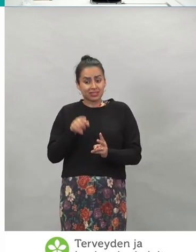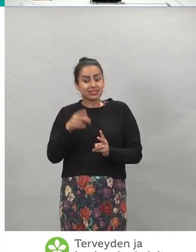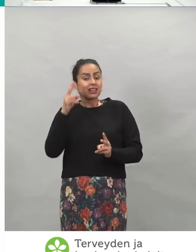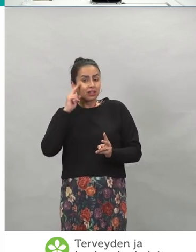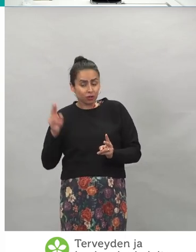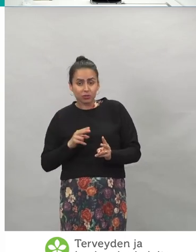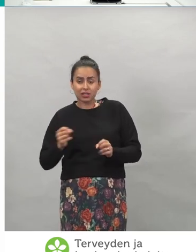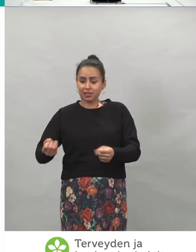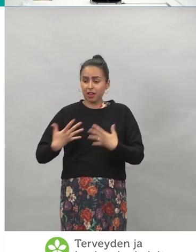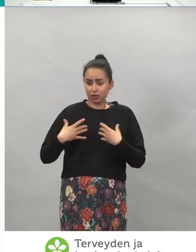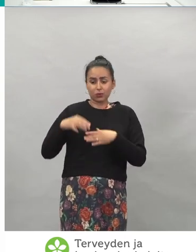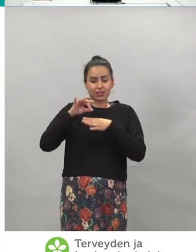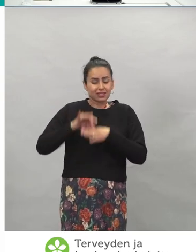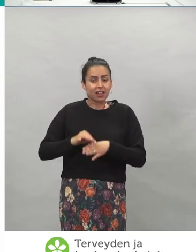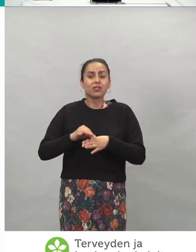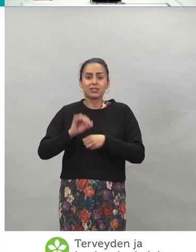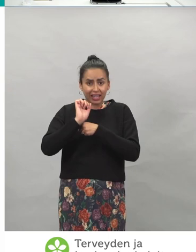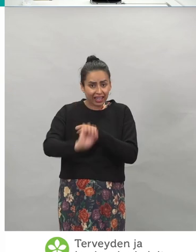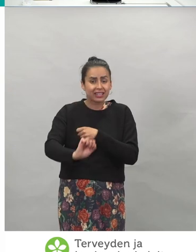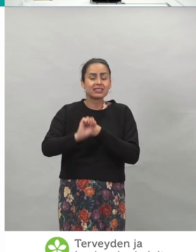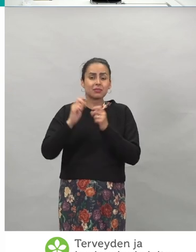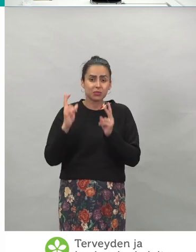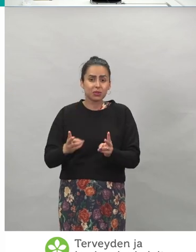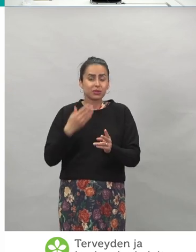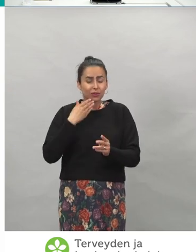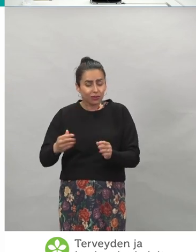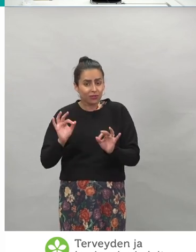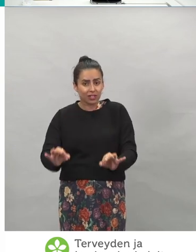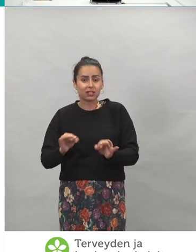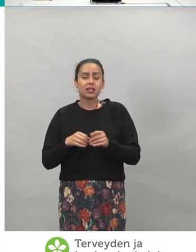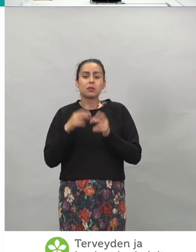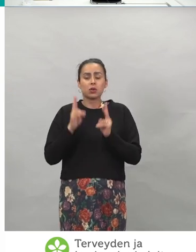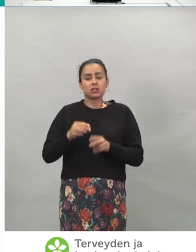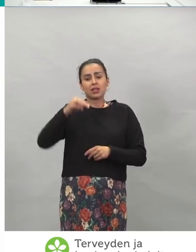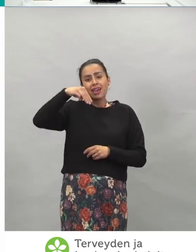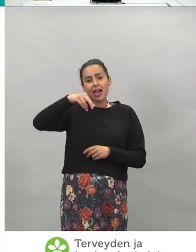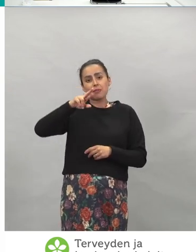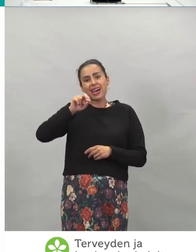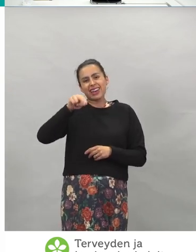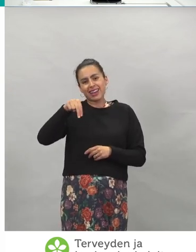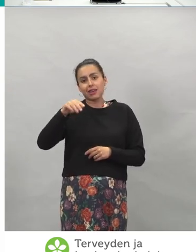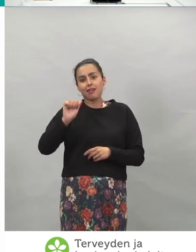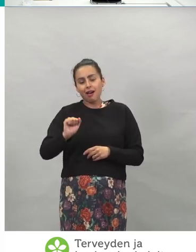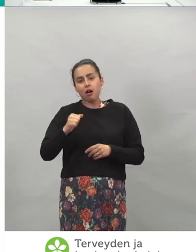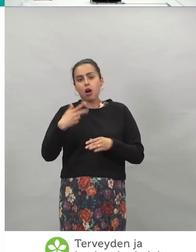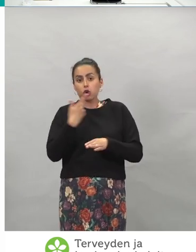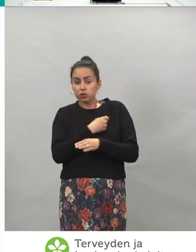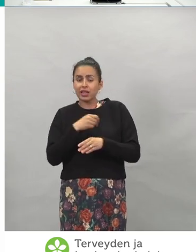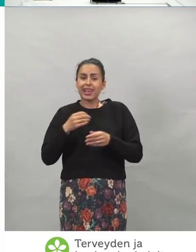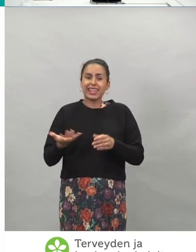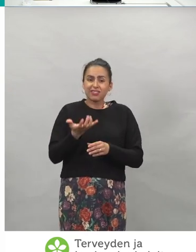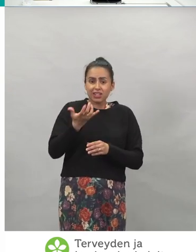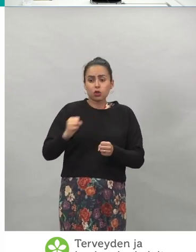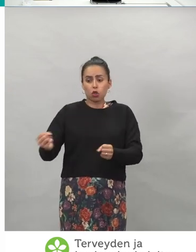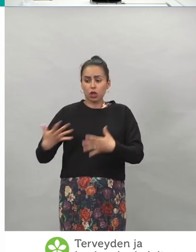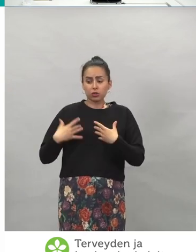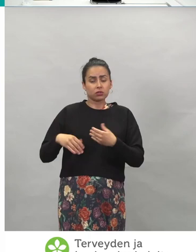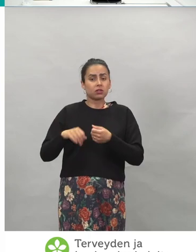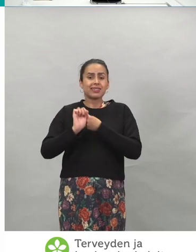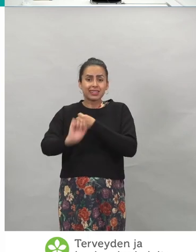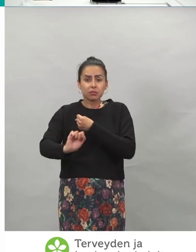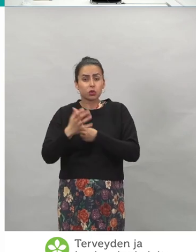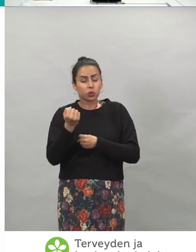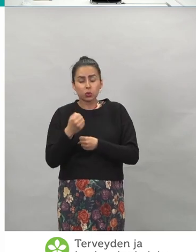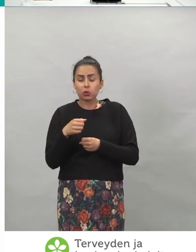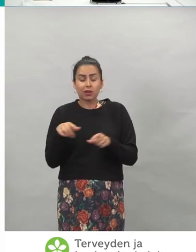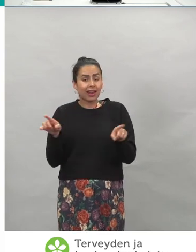se tieto, mikä meillä niistä nyt on, varsinkin RNA-rokotteista, on, että niiden infektion ja tartunnan ehkäisemiskyky on